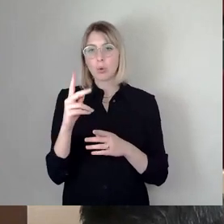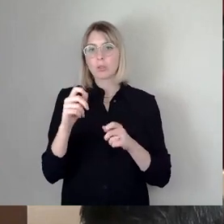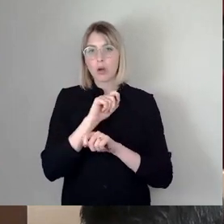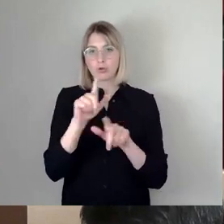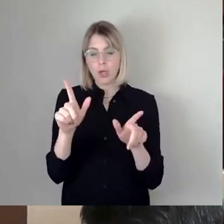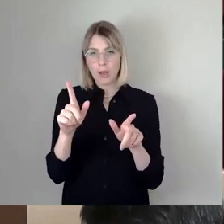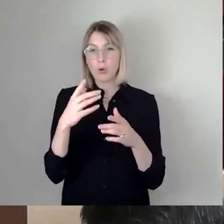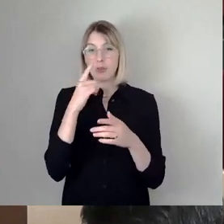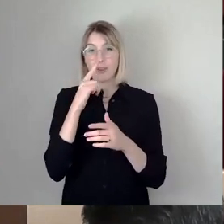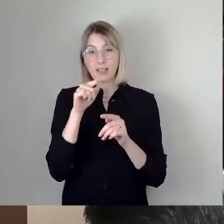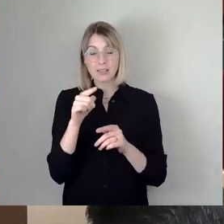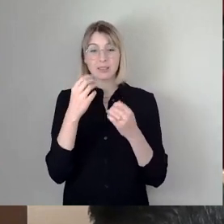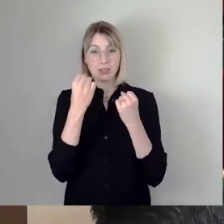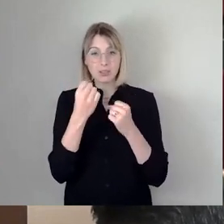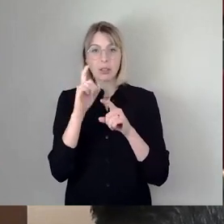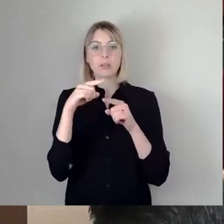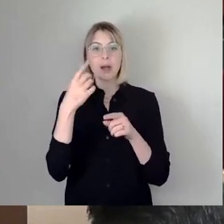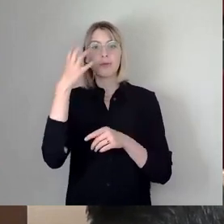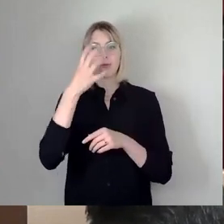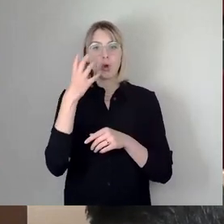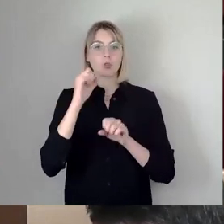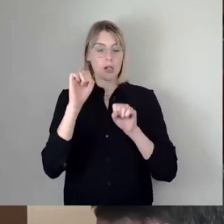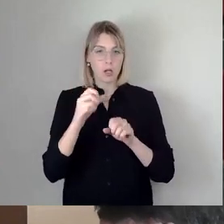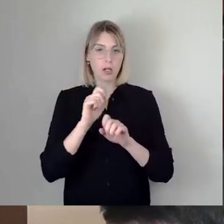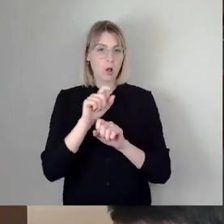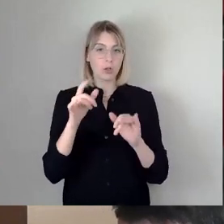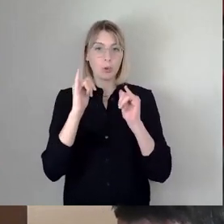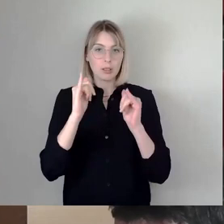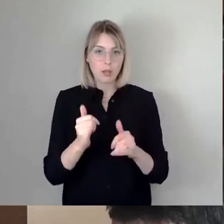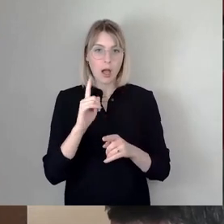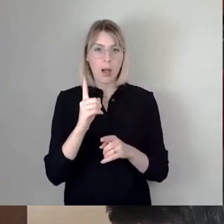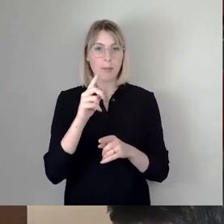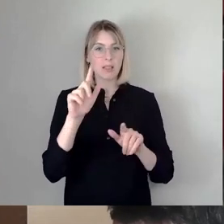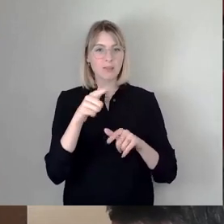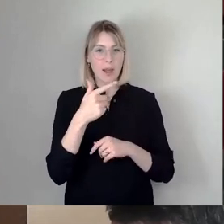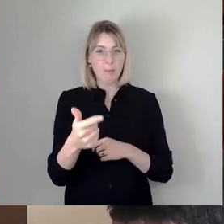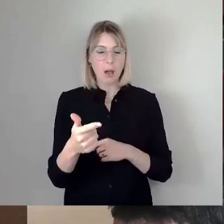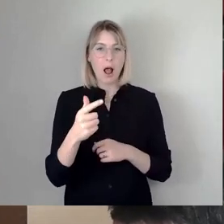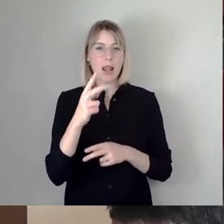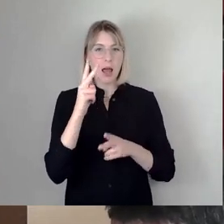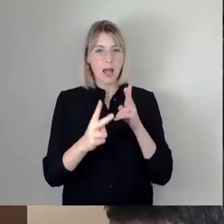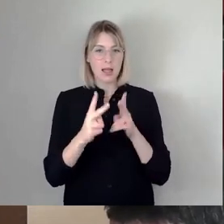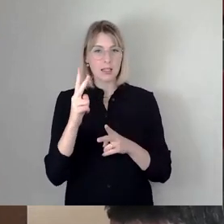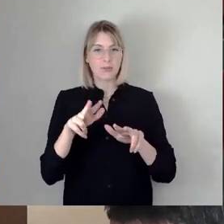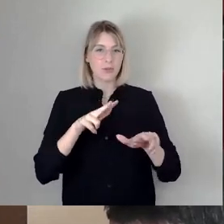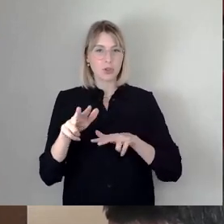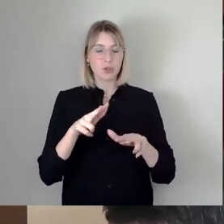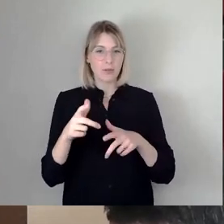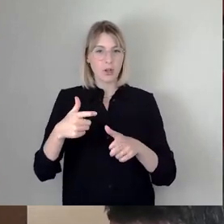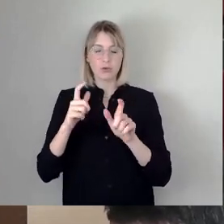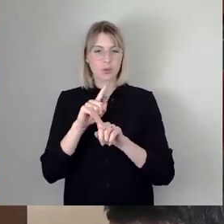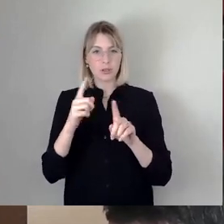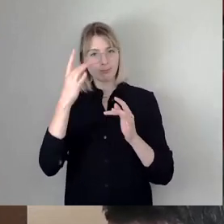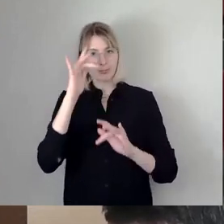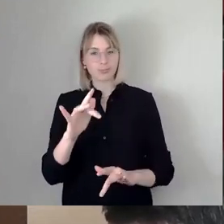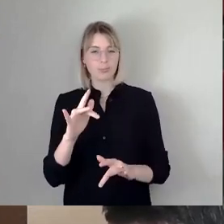uns auch eine Ausschreibung vorstellen, dass der zweimal rechtlich im Wirtschaftsförderungsausschuss nicht zugelassen wurde. Dann frage ich mich,